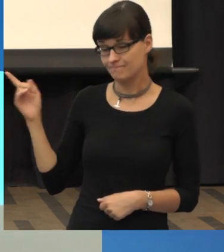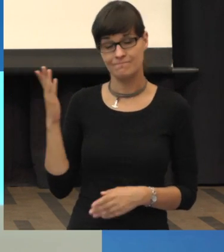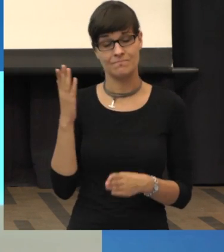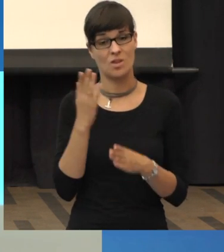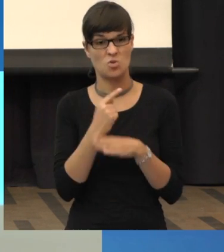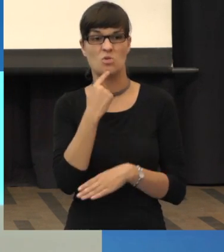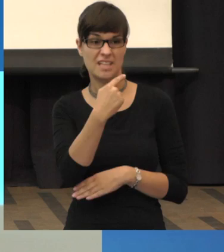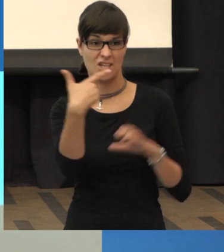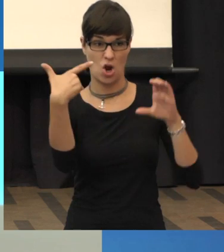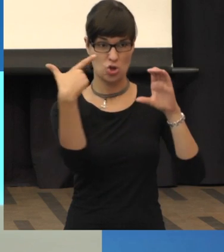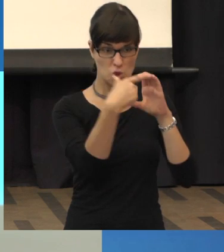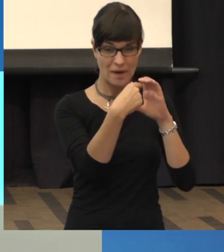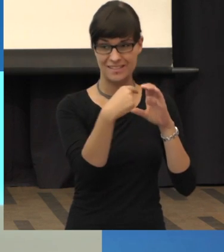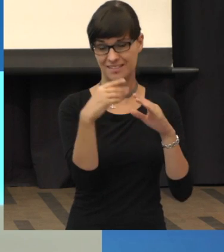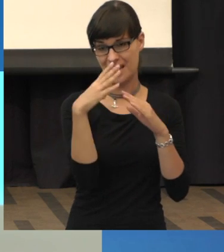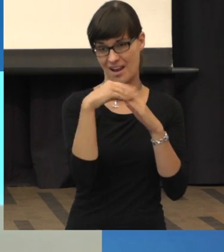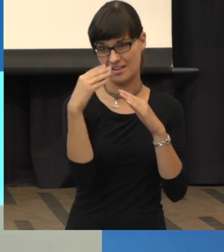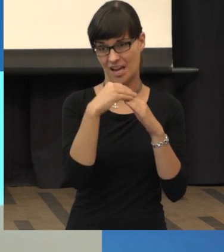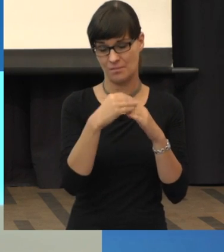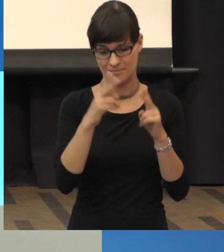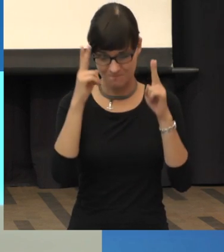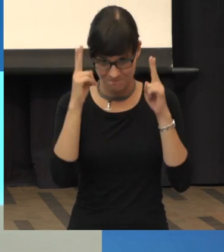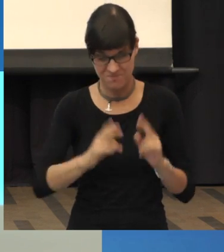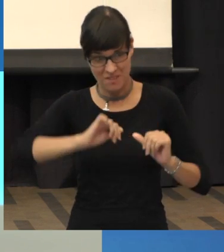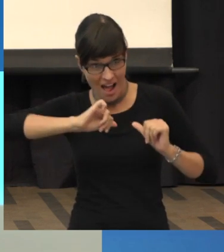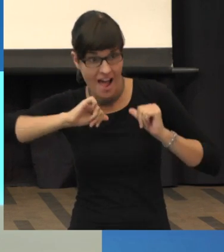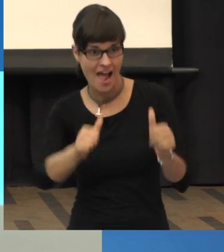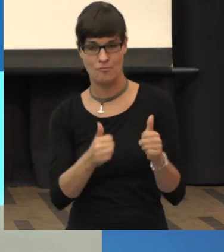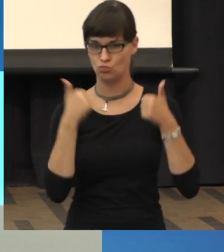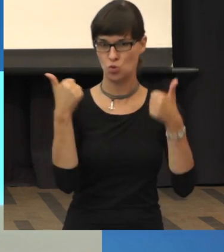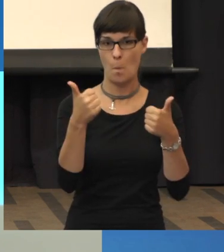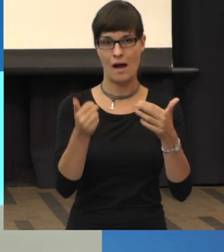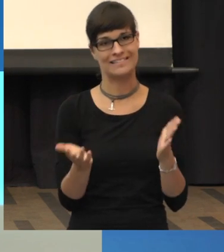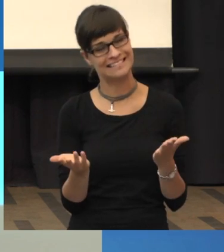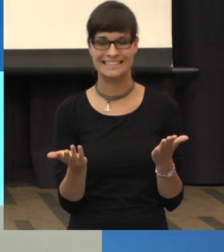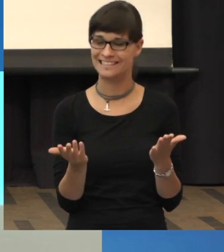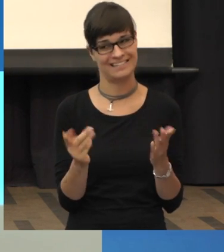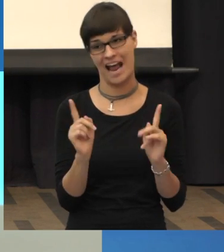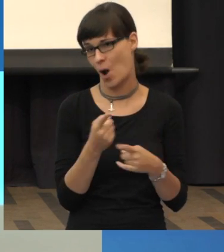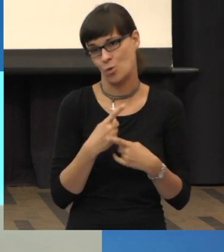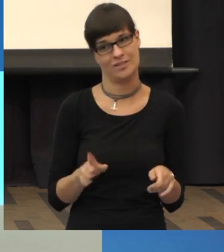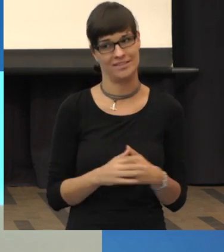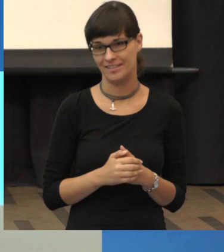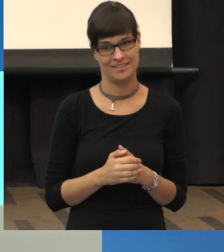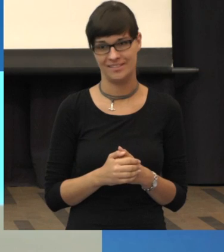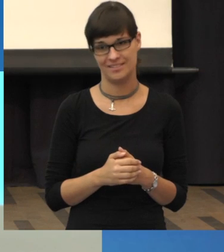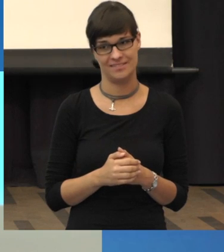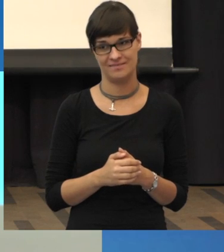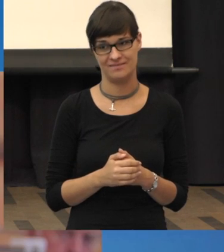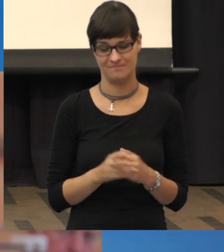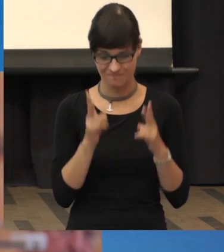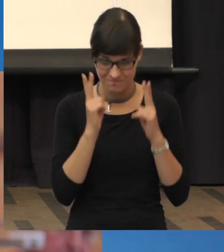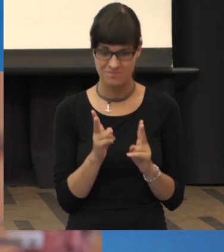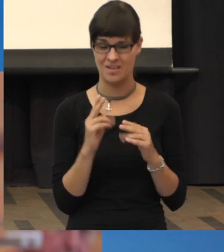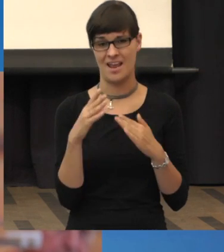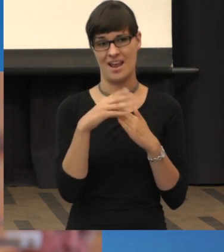nun keine, ja das Gelbe vom Mais oder das klingt vielleicht zu salopp formuliert, aber keineswegs eine Therapie ist,